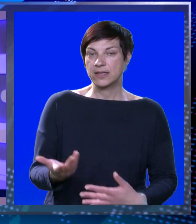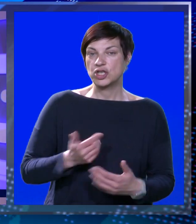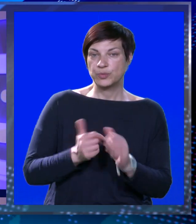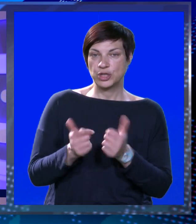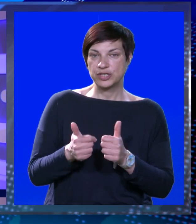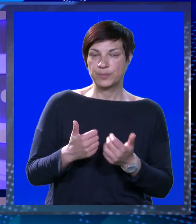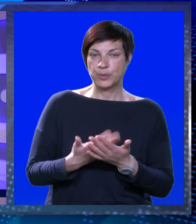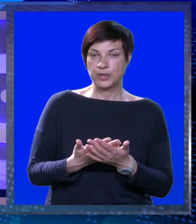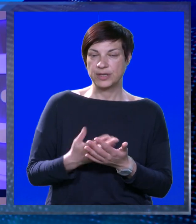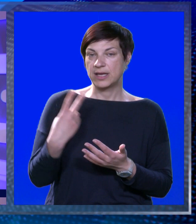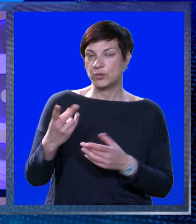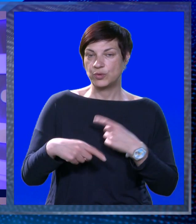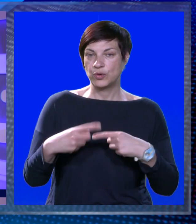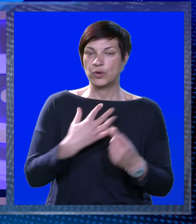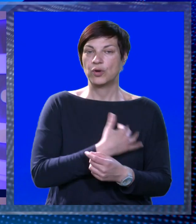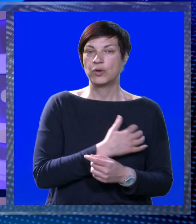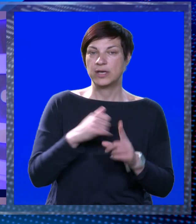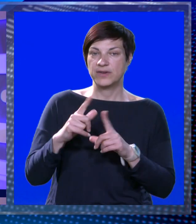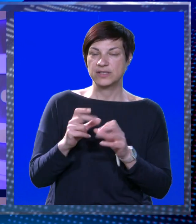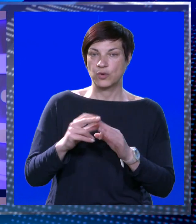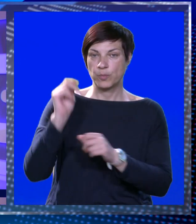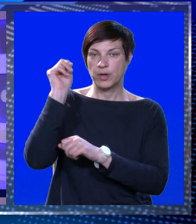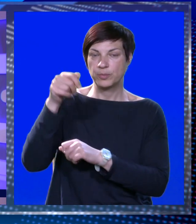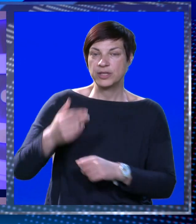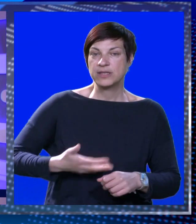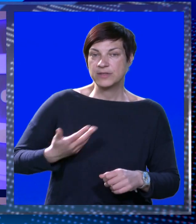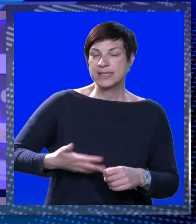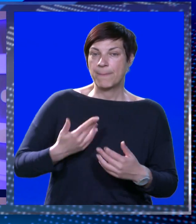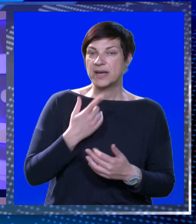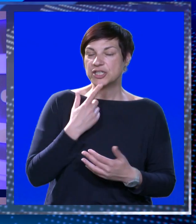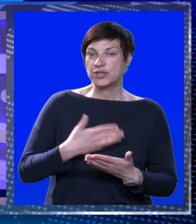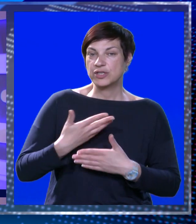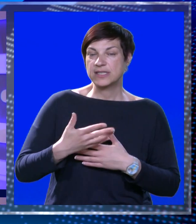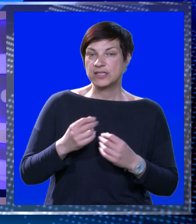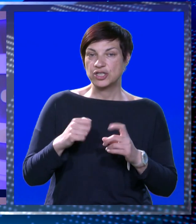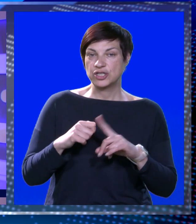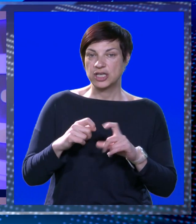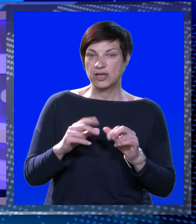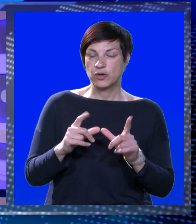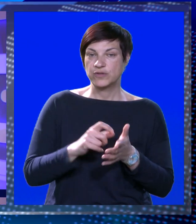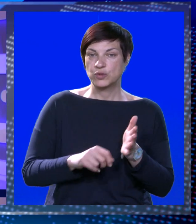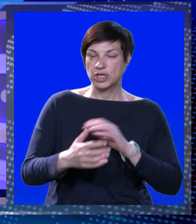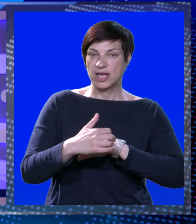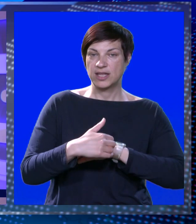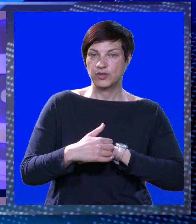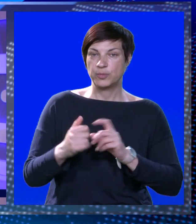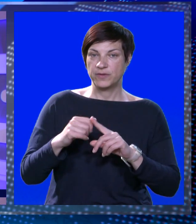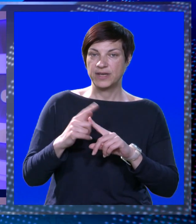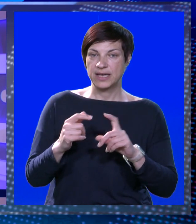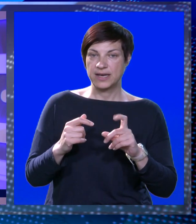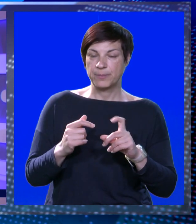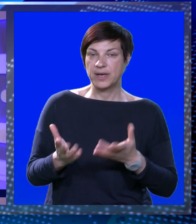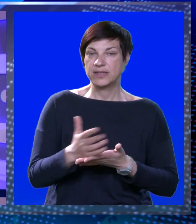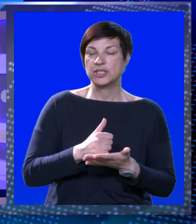Istigli smo do sporta. U drugom kolu Hrvatskog kupa u badmintonu za mlađe kategorije koji se održao u Čakovcu član Dubrovnika Patrik